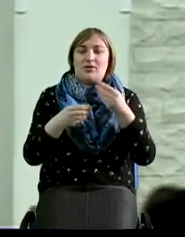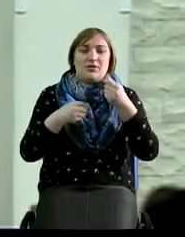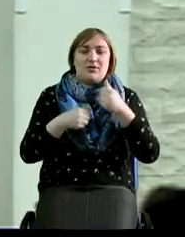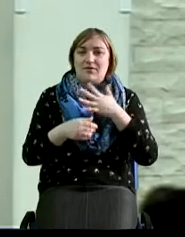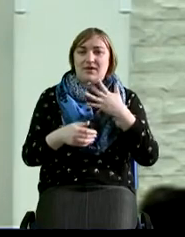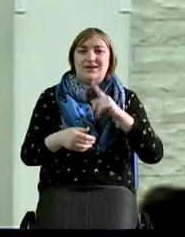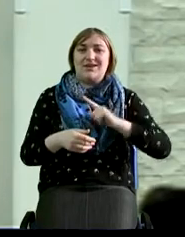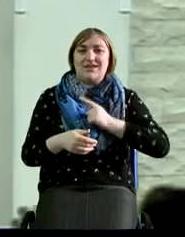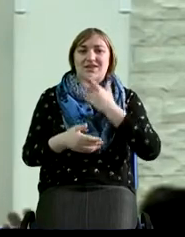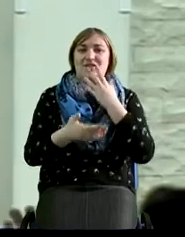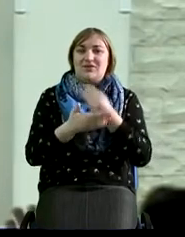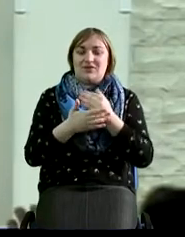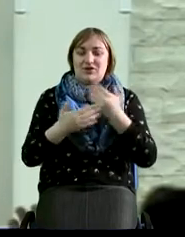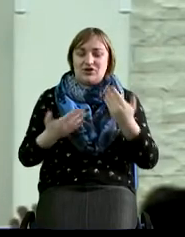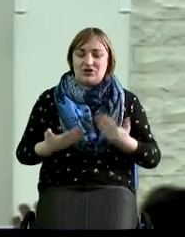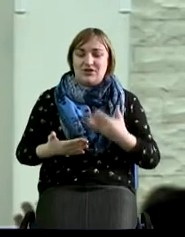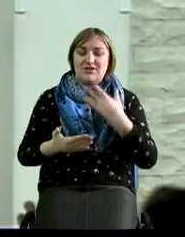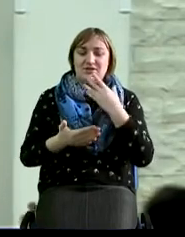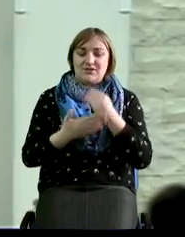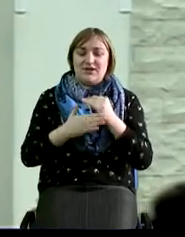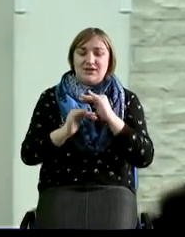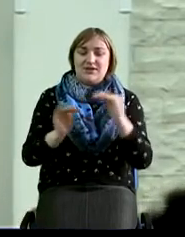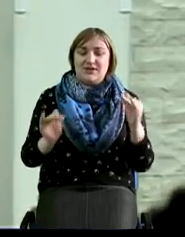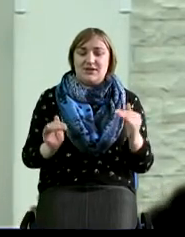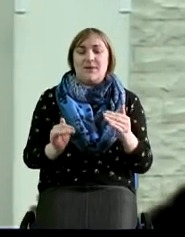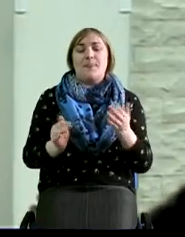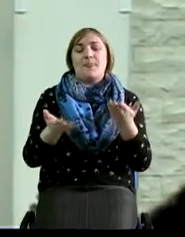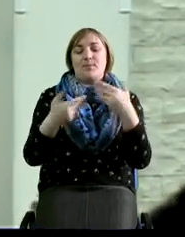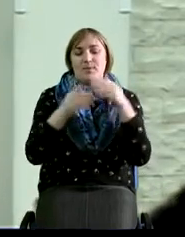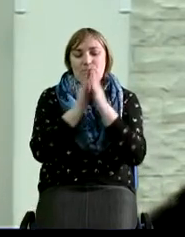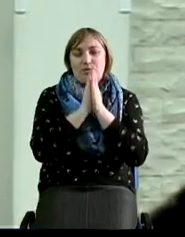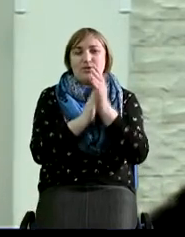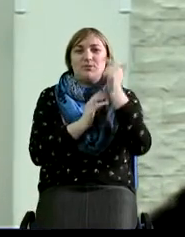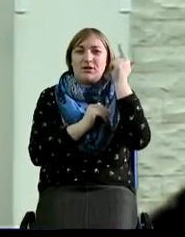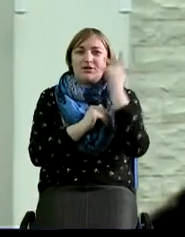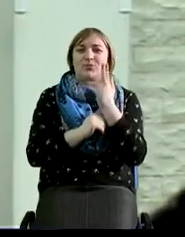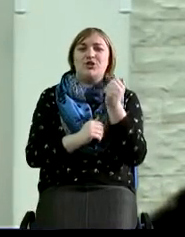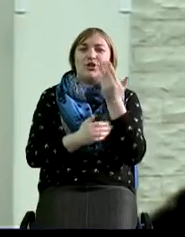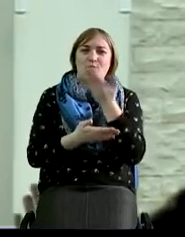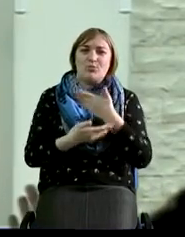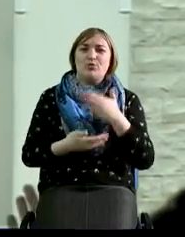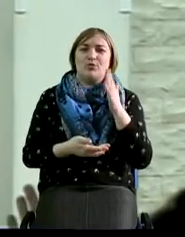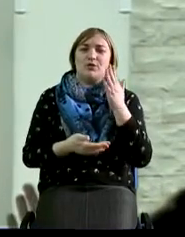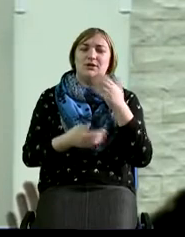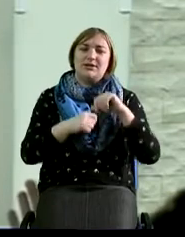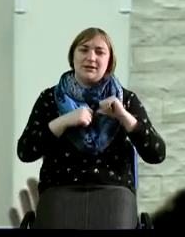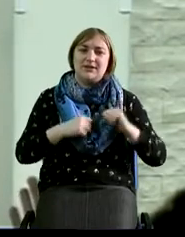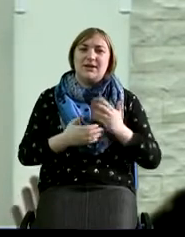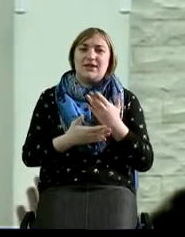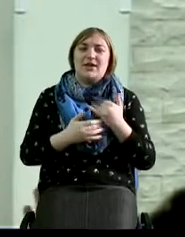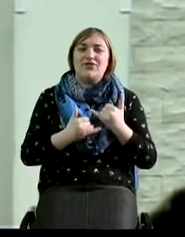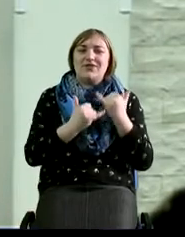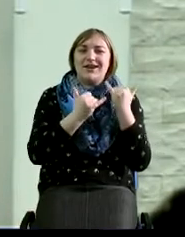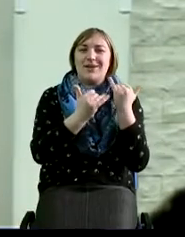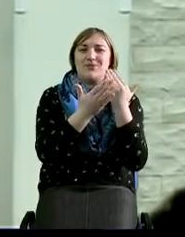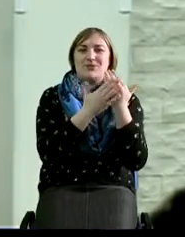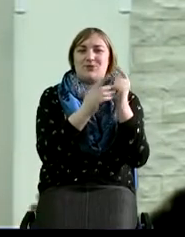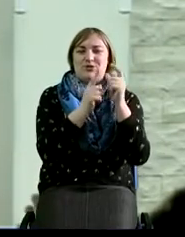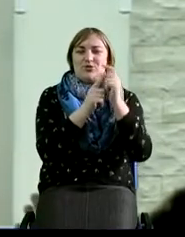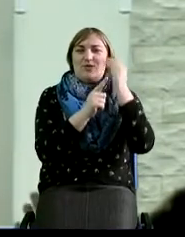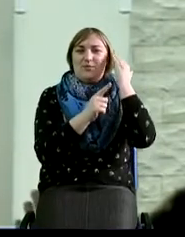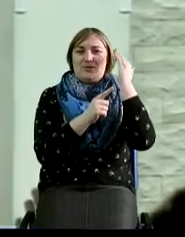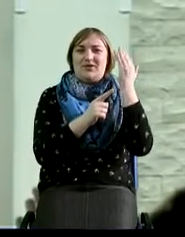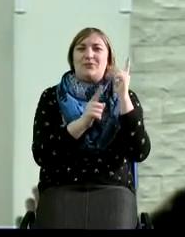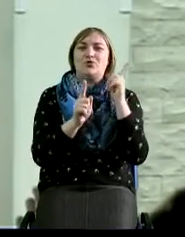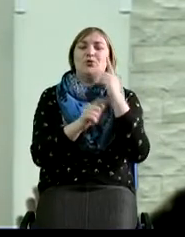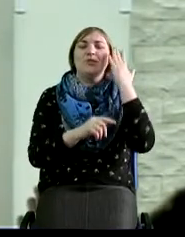своей жизни, на своих детей. Мы просим Тебя о том, что, Господь, добудут наши сердца в трепете пред Словом Твоим Божьим, для того,